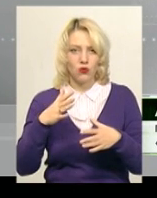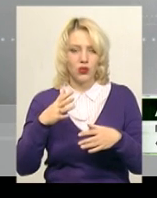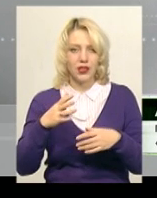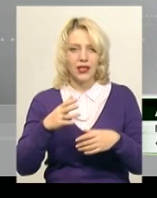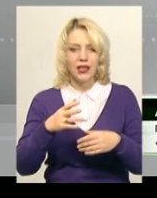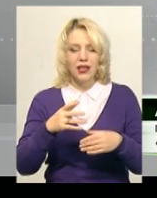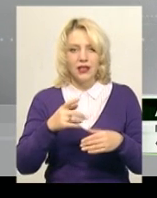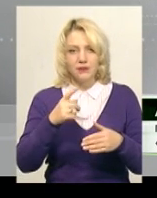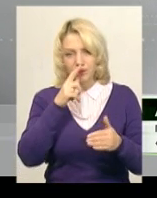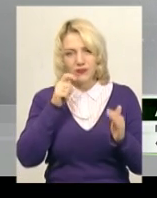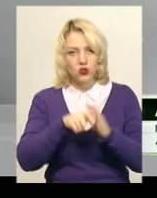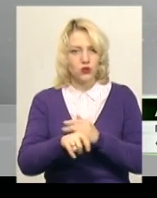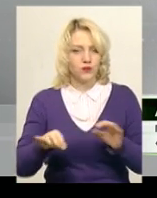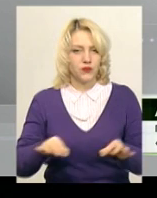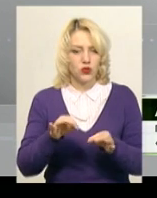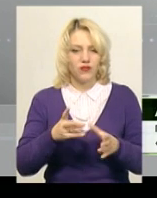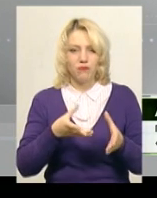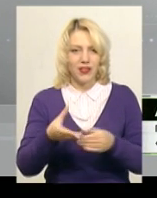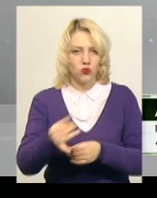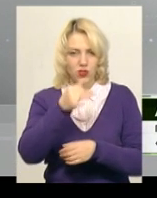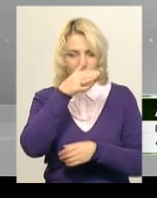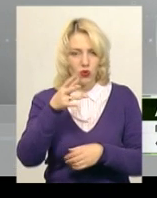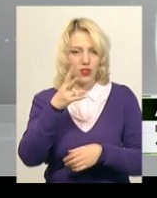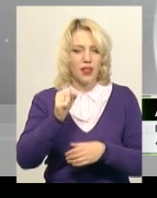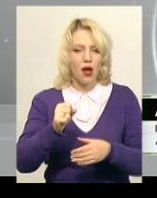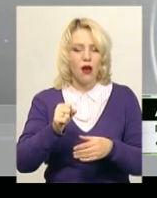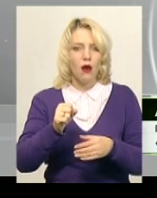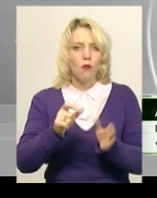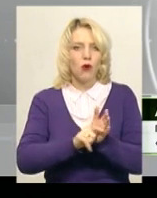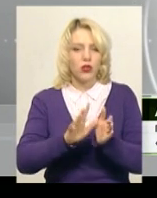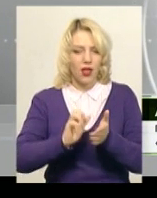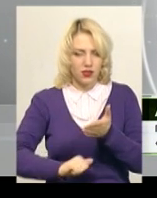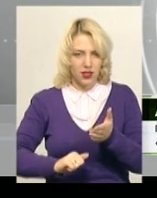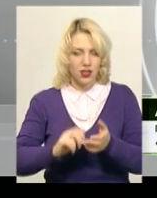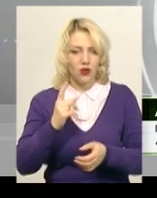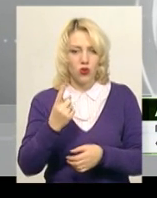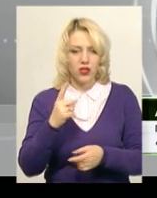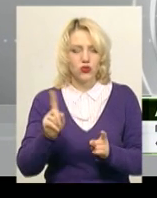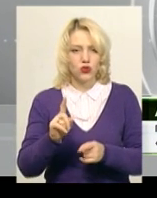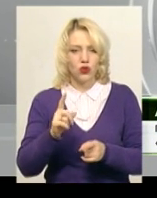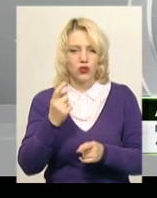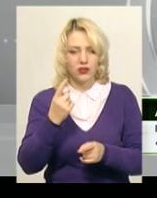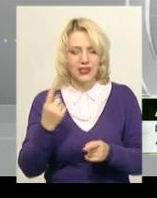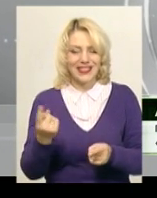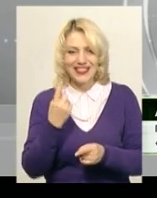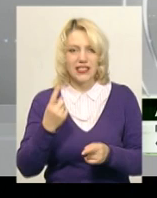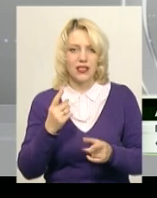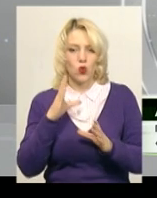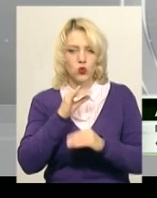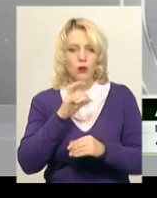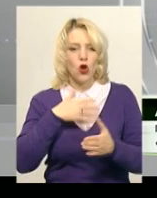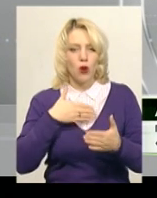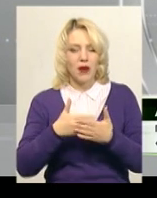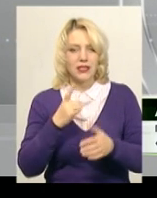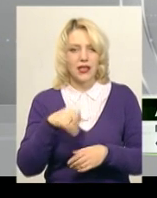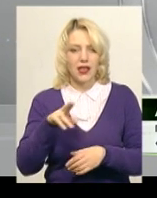жодну статтю податків, що для мене, в принципі, було б найголовніше. Єдиний на світу маленький успіх по громадській раді